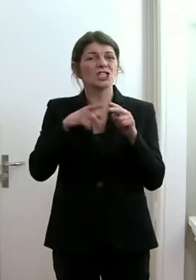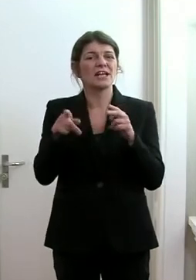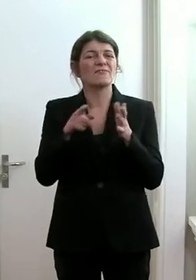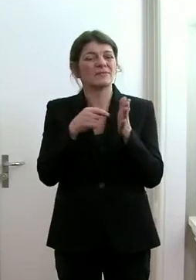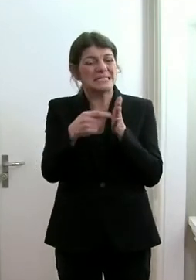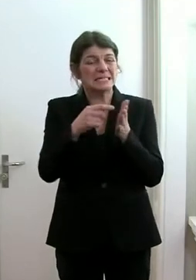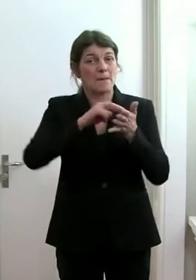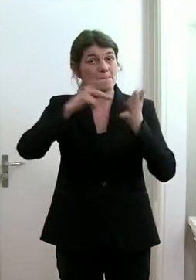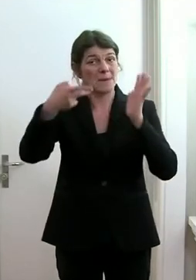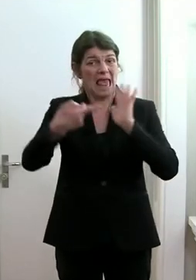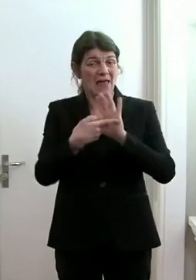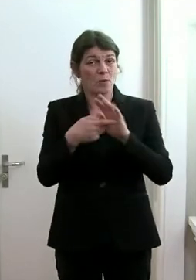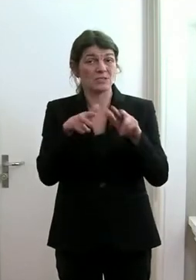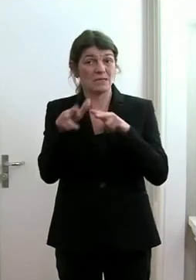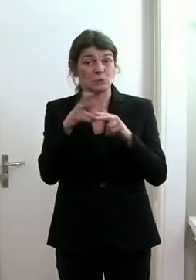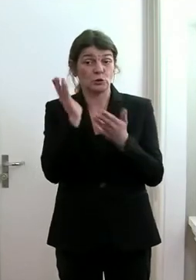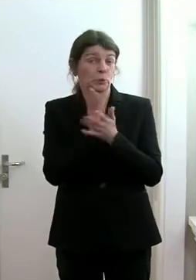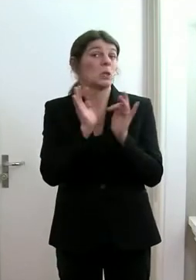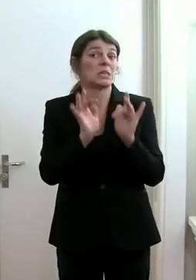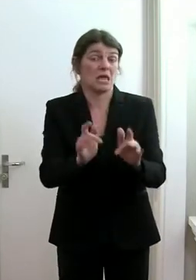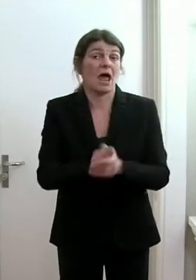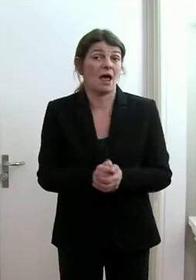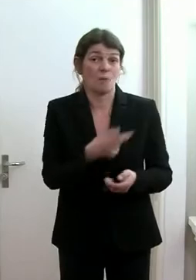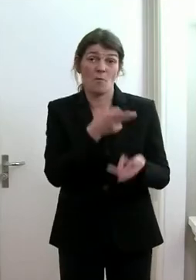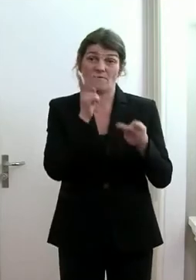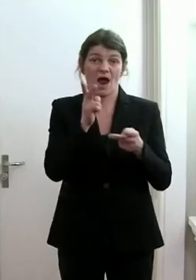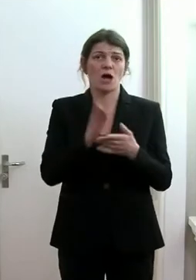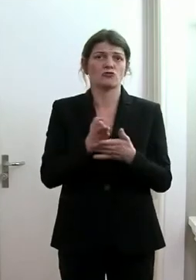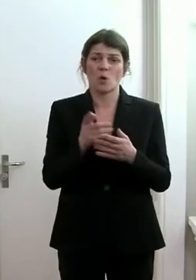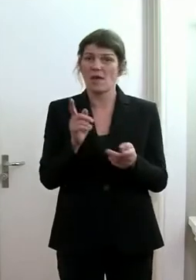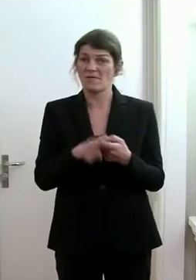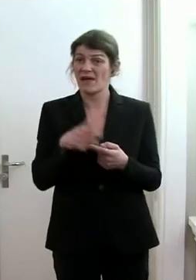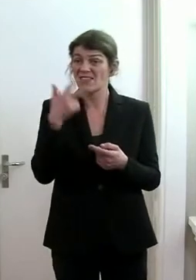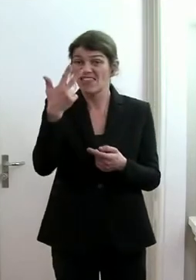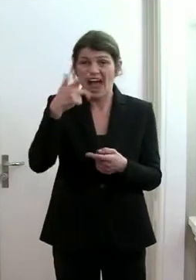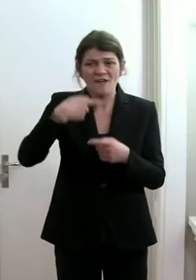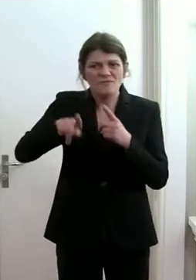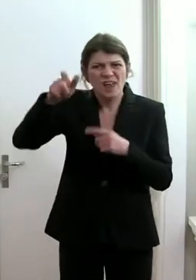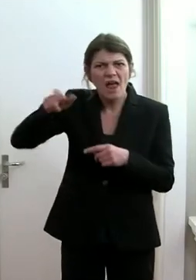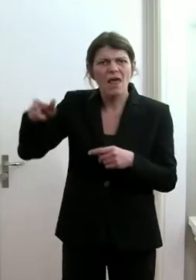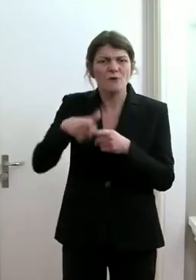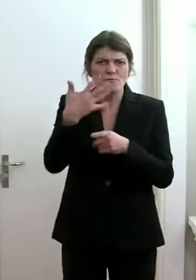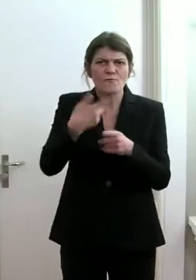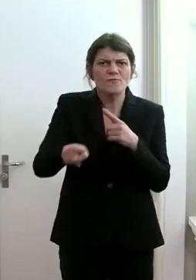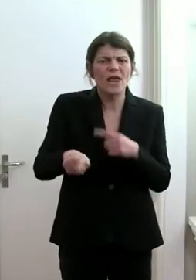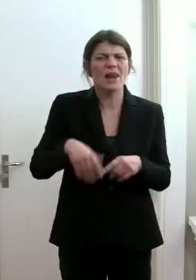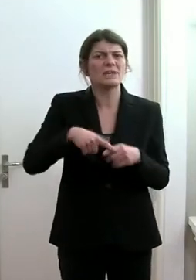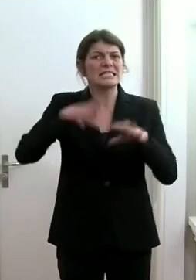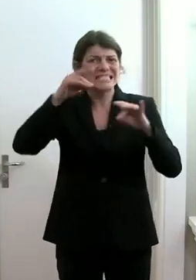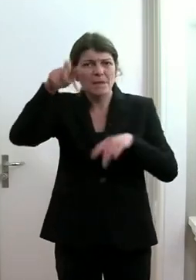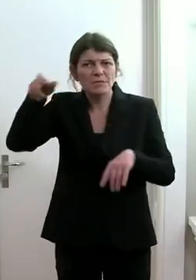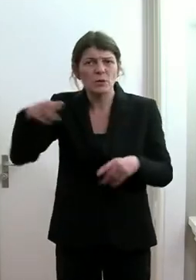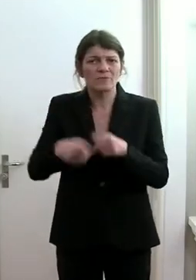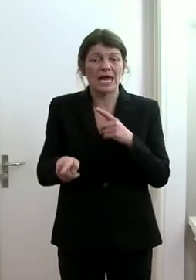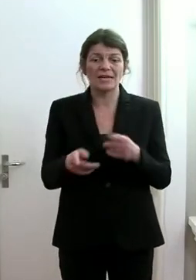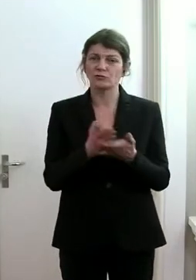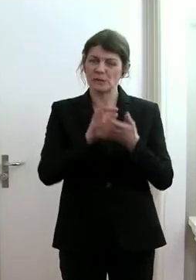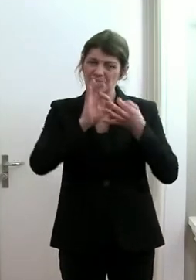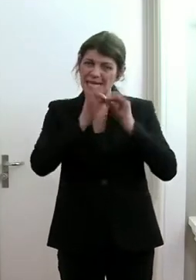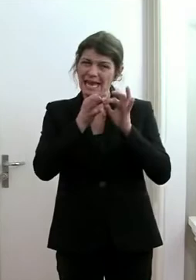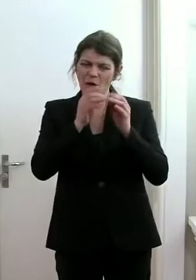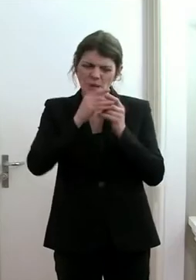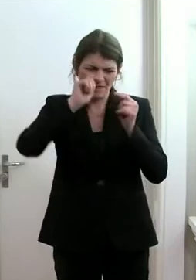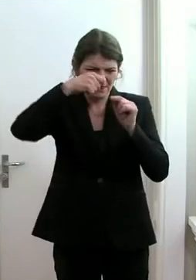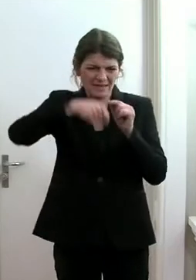kaskadenartiges Verzichtsplanungsmanagement verfügt, wo wirklich schon, wenn drei fehlen, wenn fünf fehlen, wenn zehn fehlen, sehr spezifisch und sehr feindetailliert